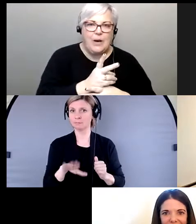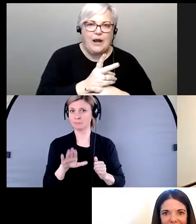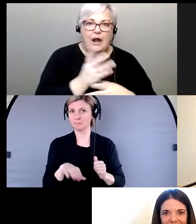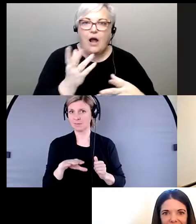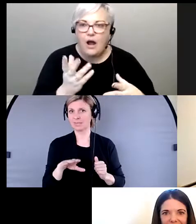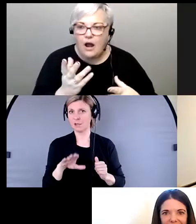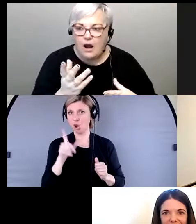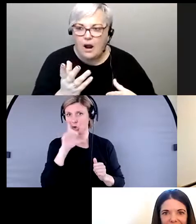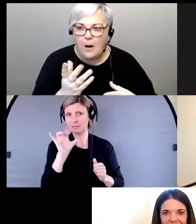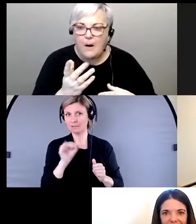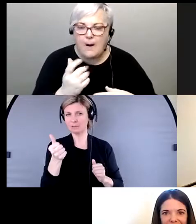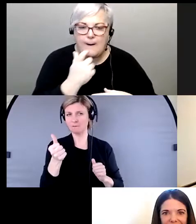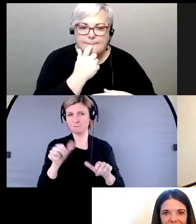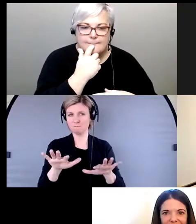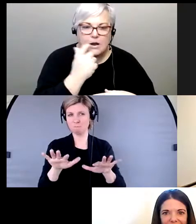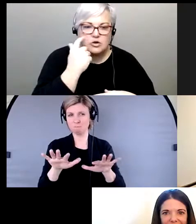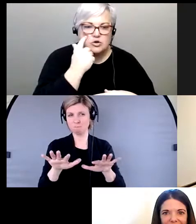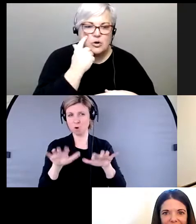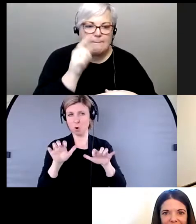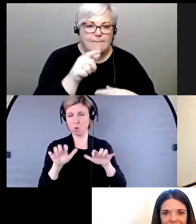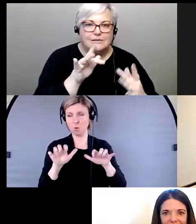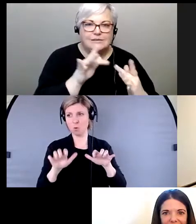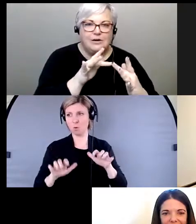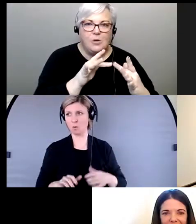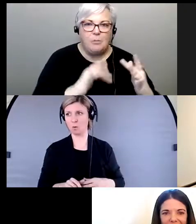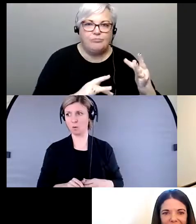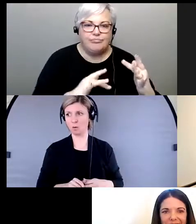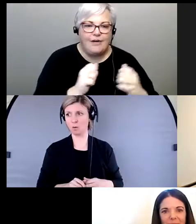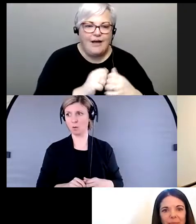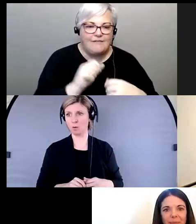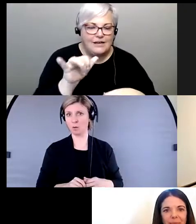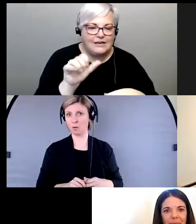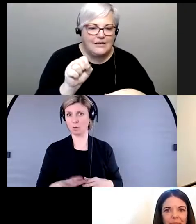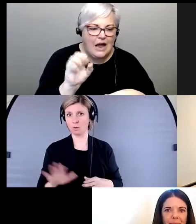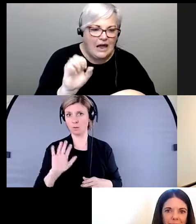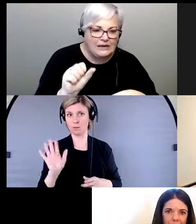J'espère qu'on n pas perdu complètement la connexion avec Yaz. Est-ce que vous êtes là?